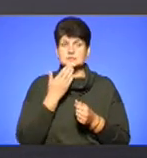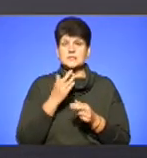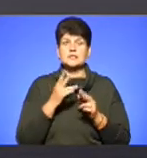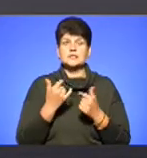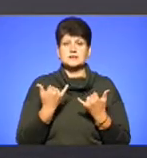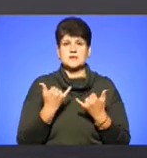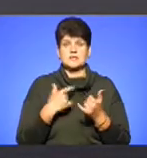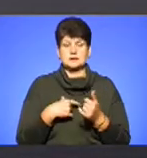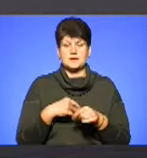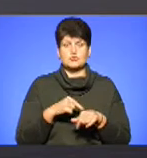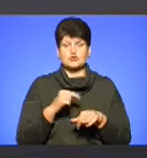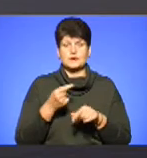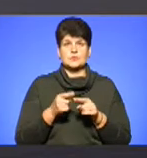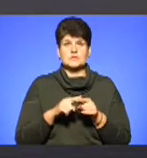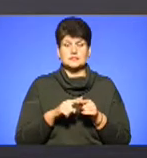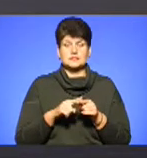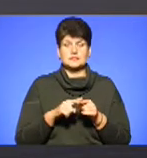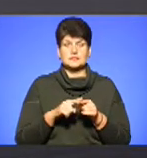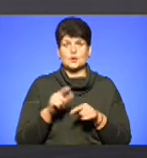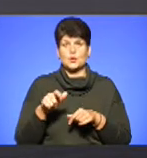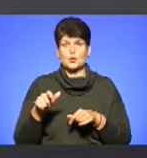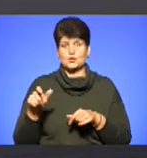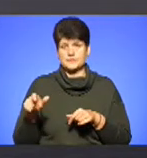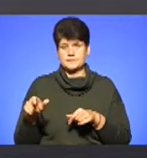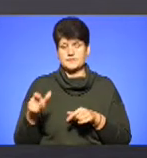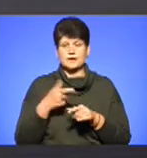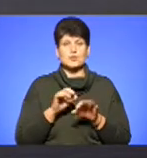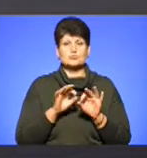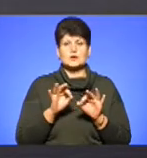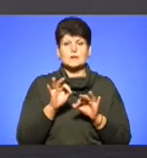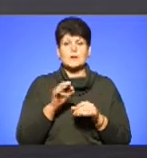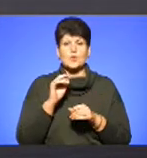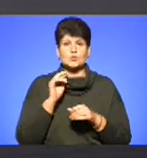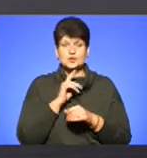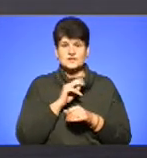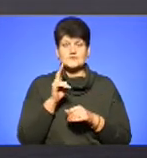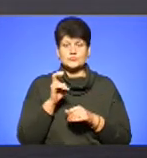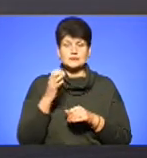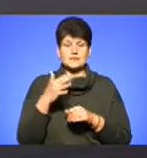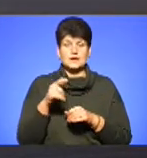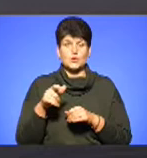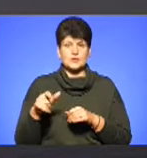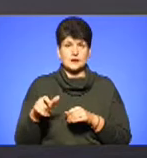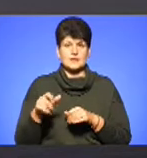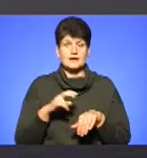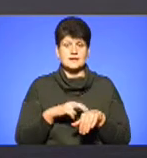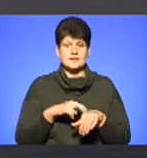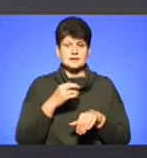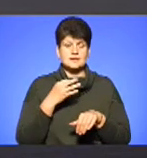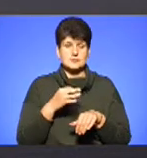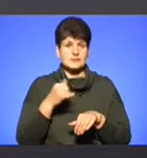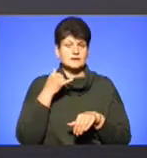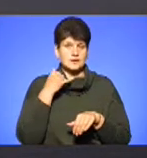почуваються ці люди, які розповідали про утруєння. З 250 людей лікар зазначив в